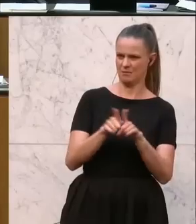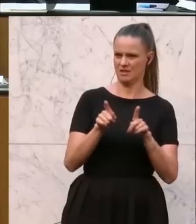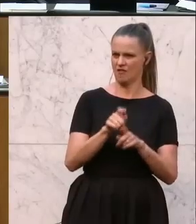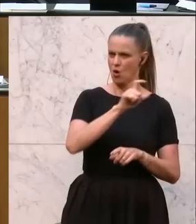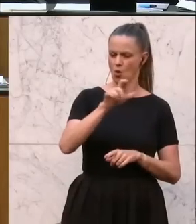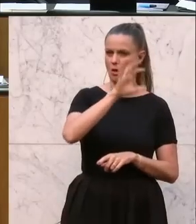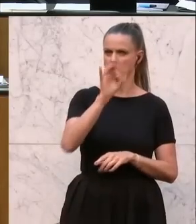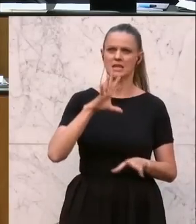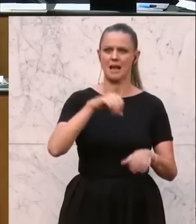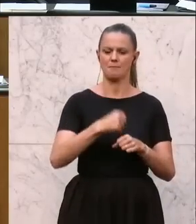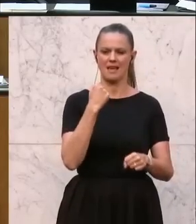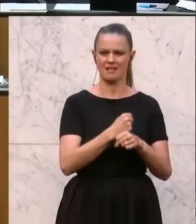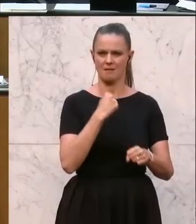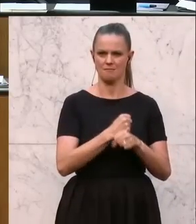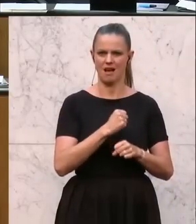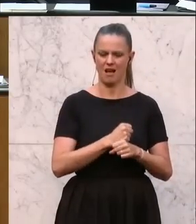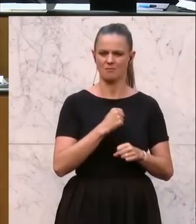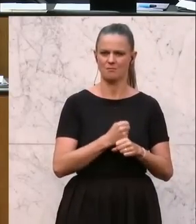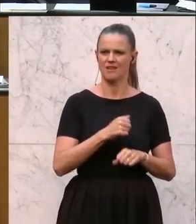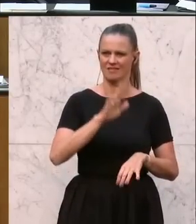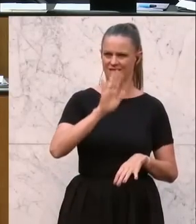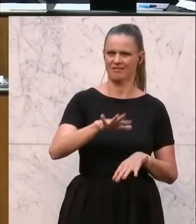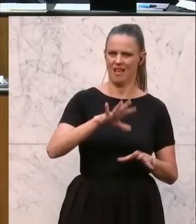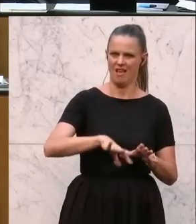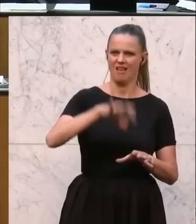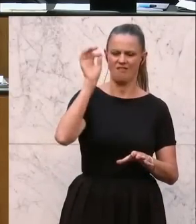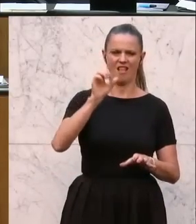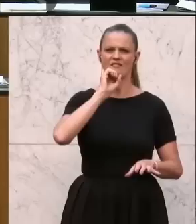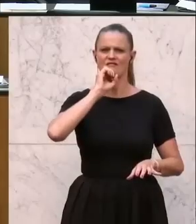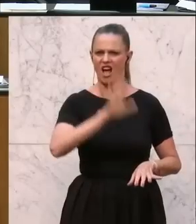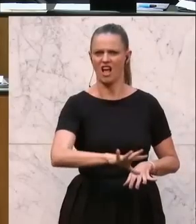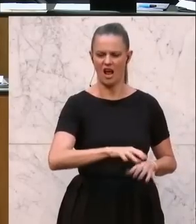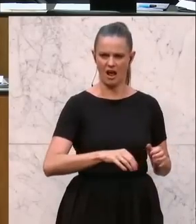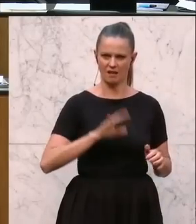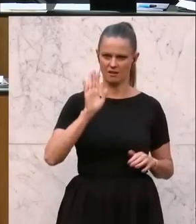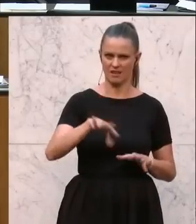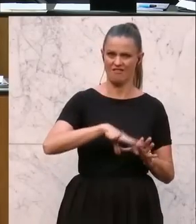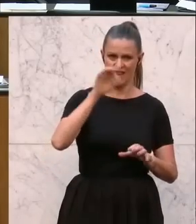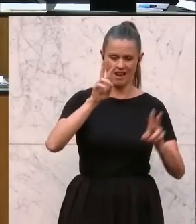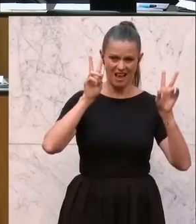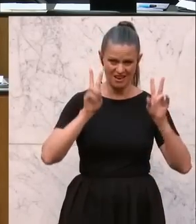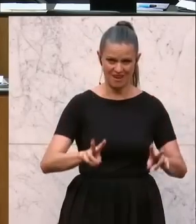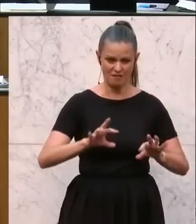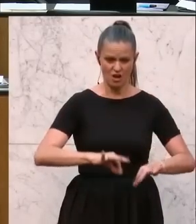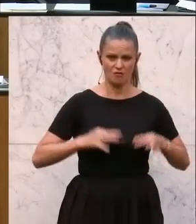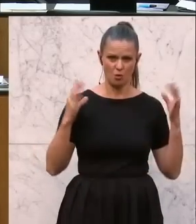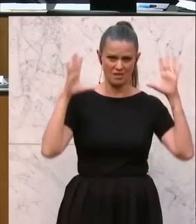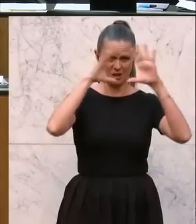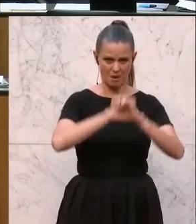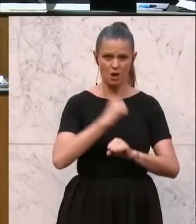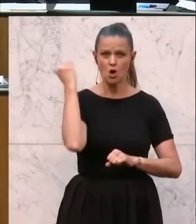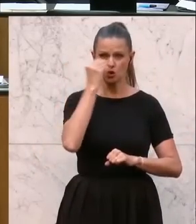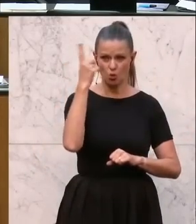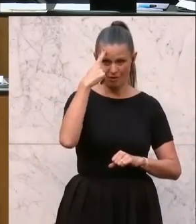hundertprozentig mit. Ihr verrätet ja die Wähler vom Aufstehen bis zum Schlafen geht. Ist es wirklich eure Schulphilosophie,